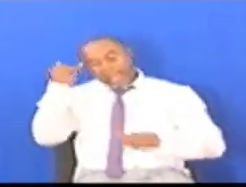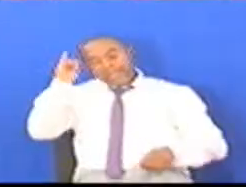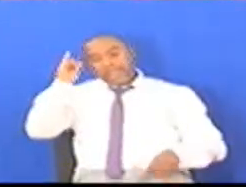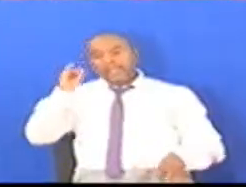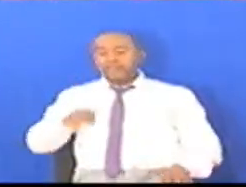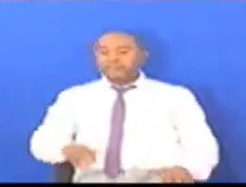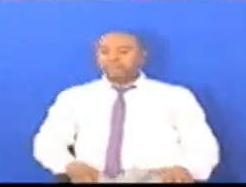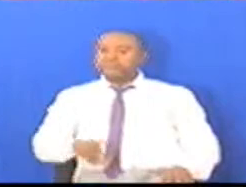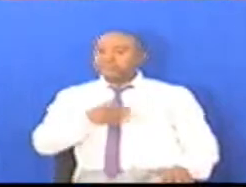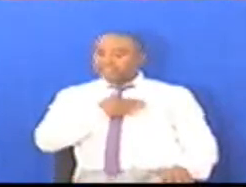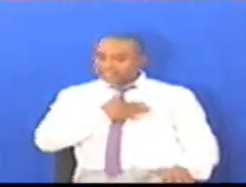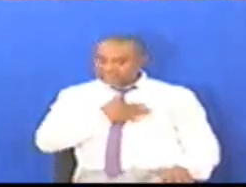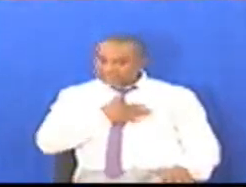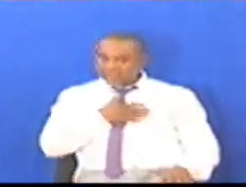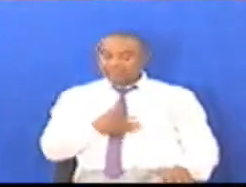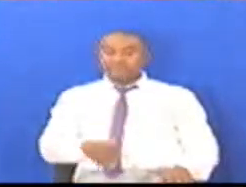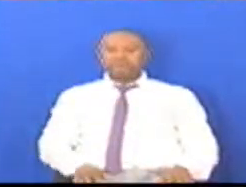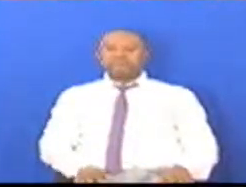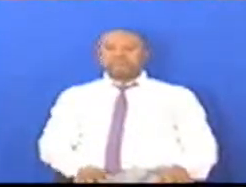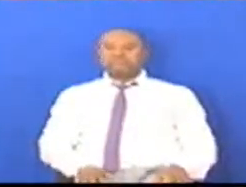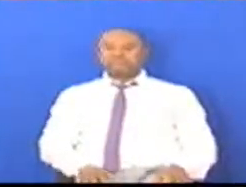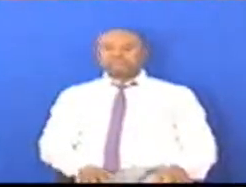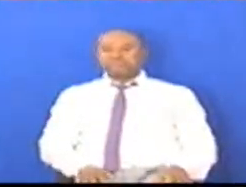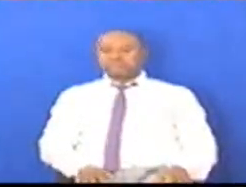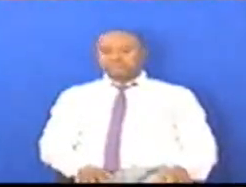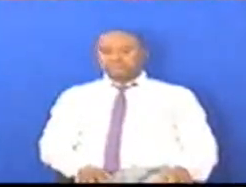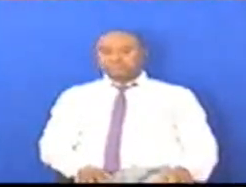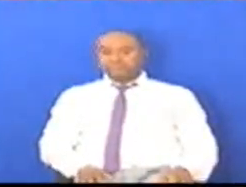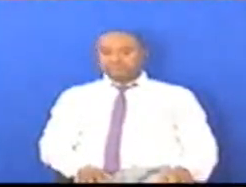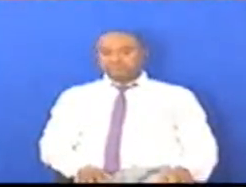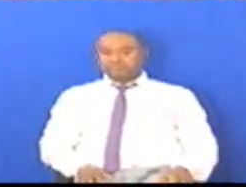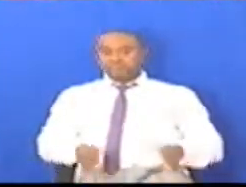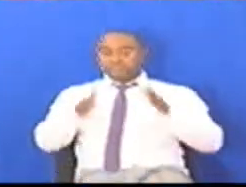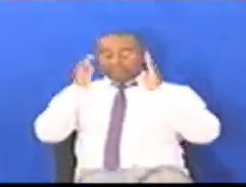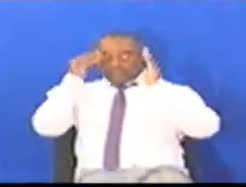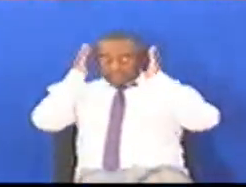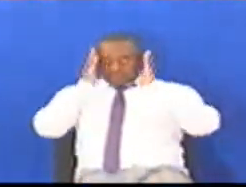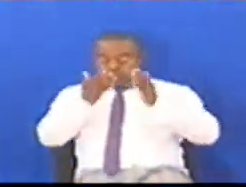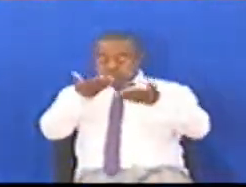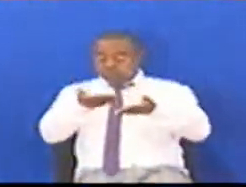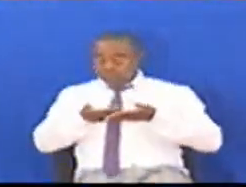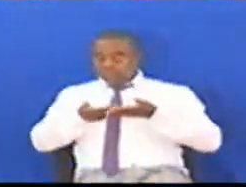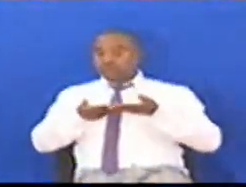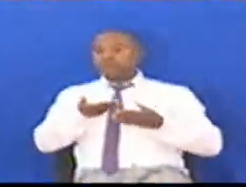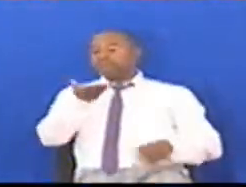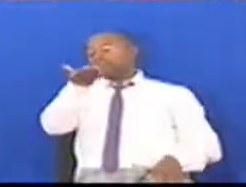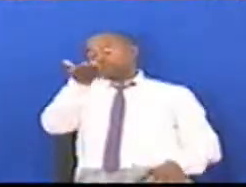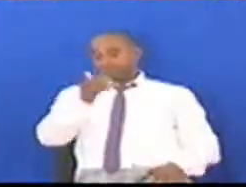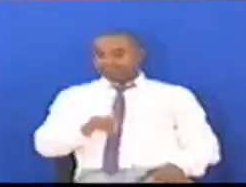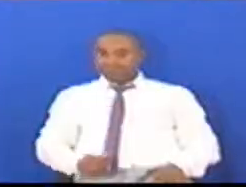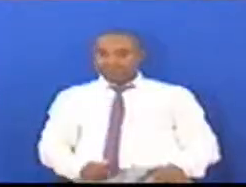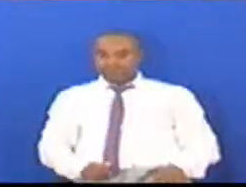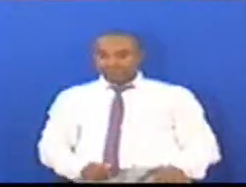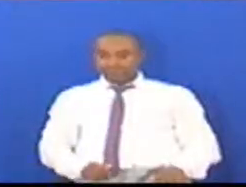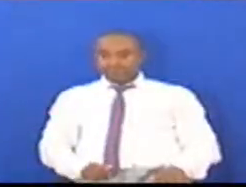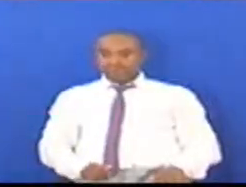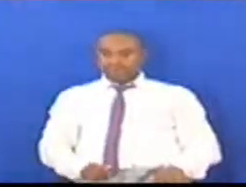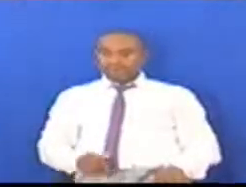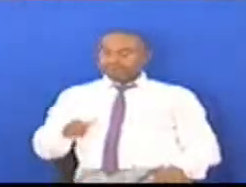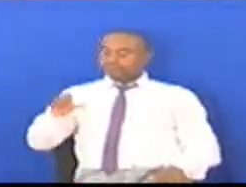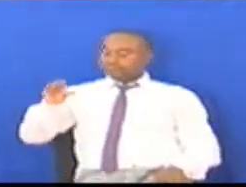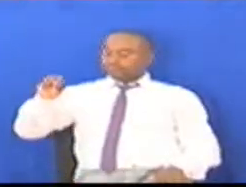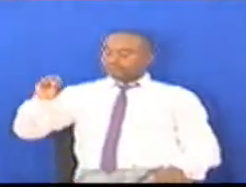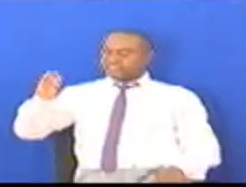Asani sana, tunakushukuru sana mwishmi ambatia Mwishmiwa Joseph Seracini Atafatiwa na mwishmiwa Nagi Njoka Boyoka